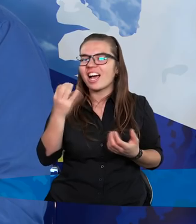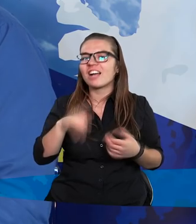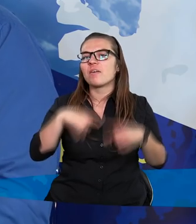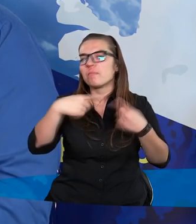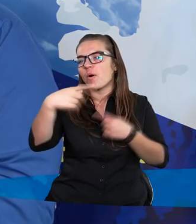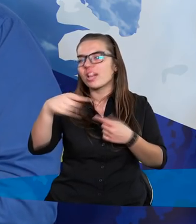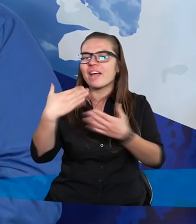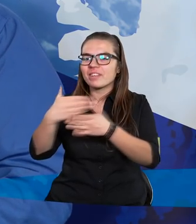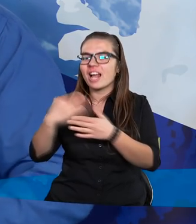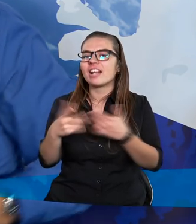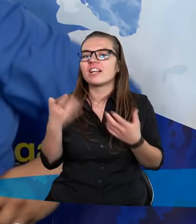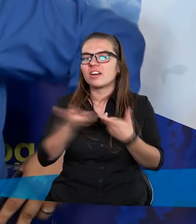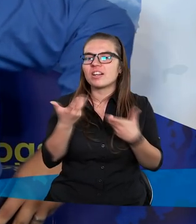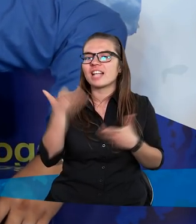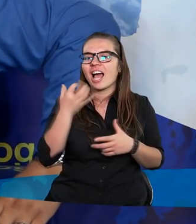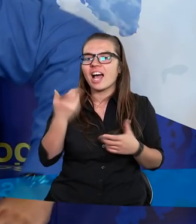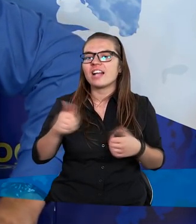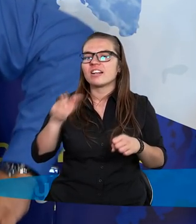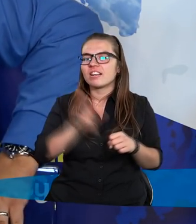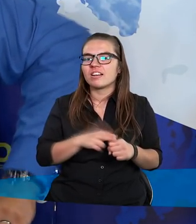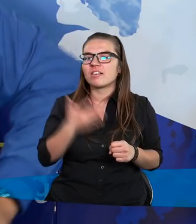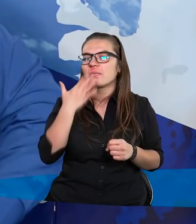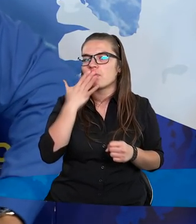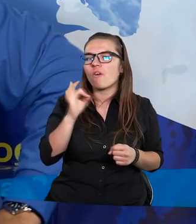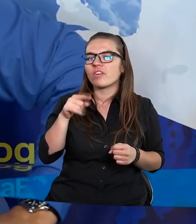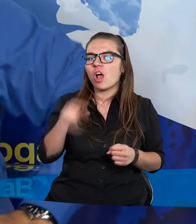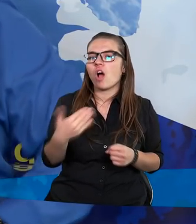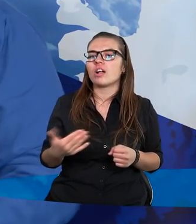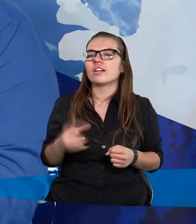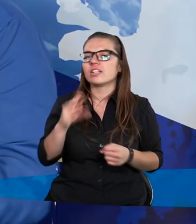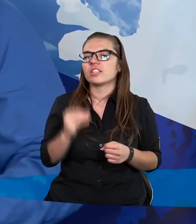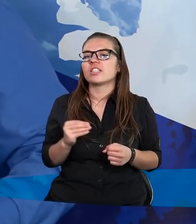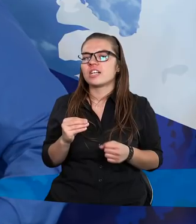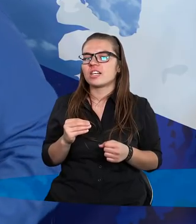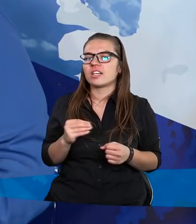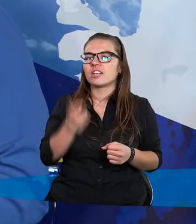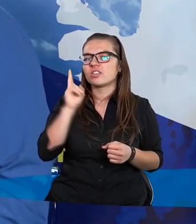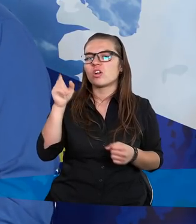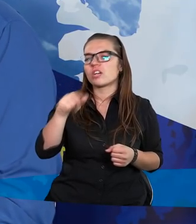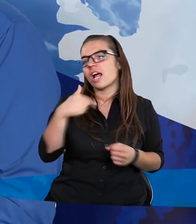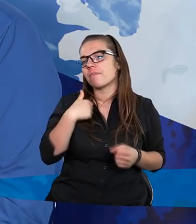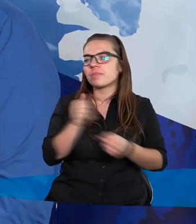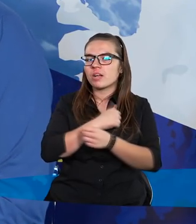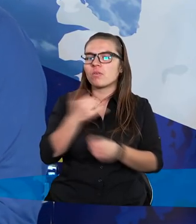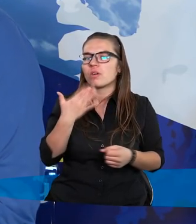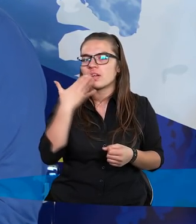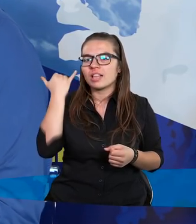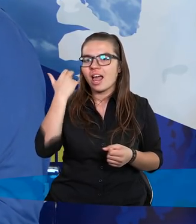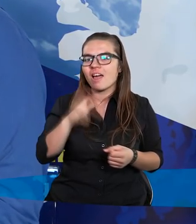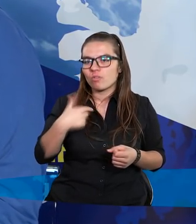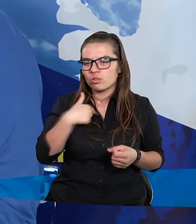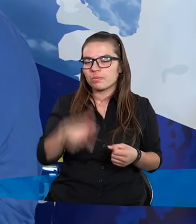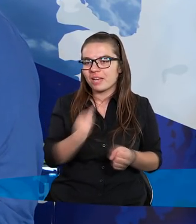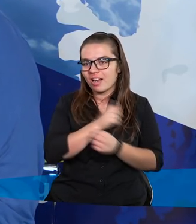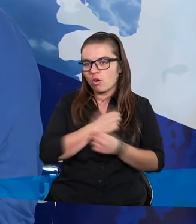podajemy imię i leci nagranie, które mówi o tym, że ktoś tam mnie kocha. Czy mój telefon mnie kocha?